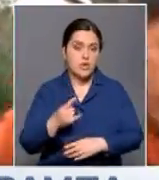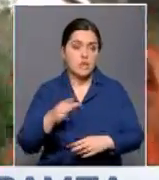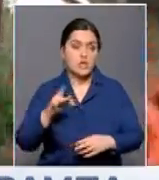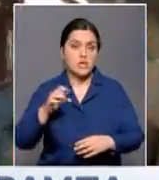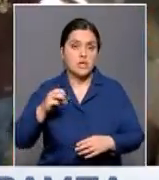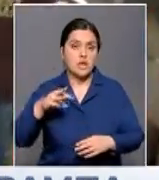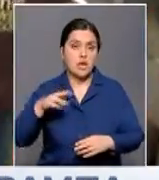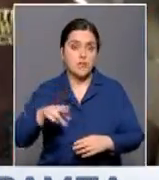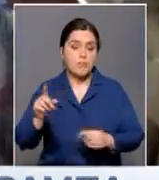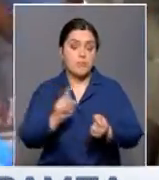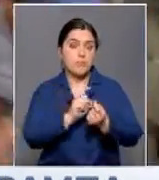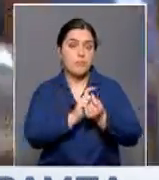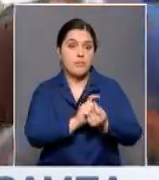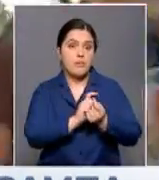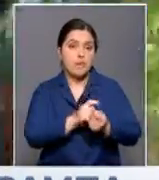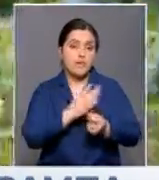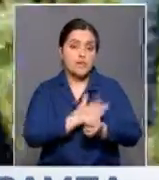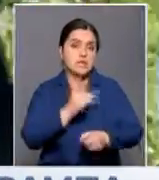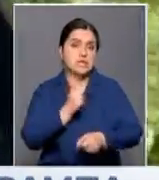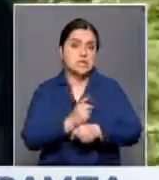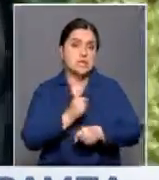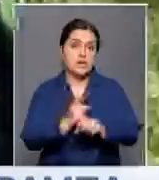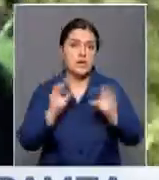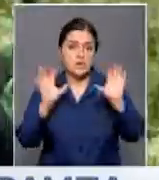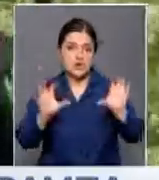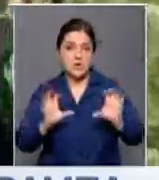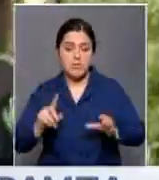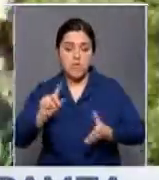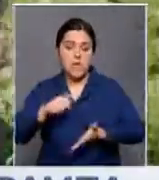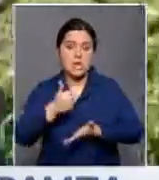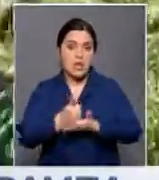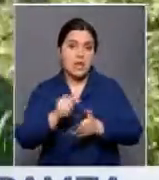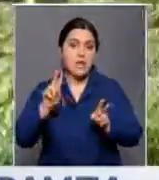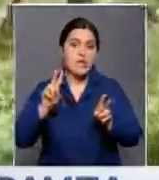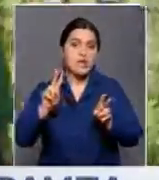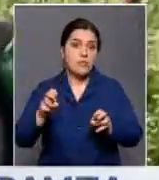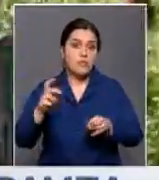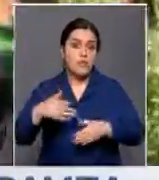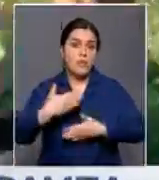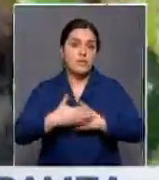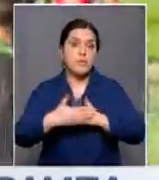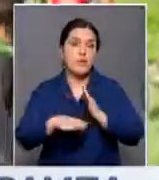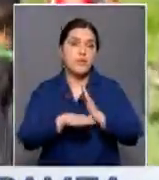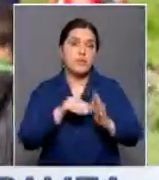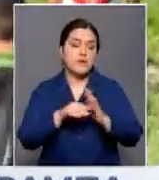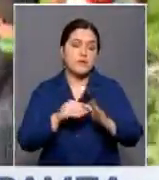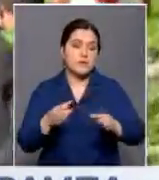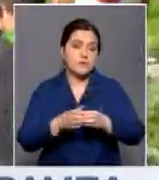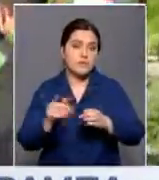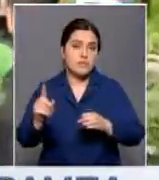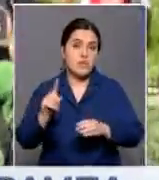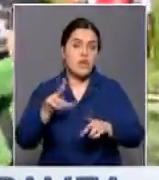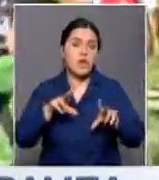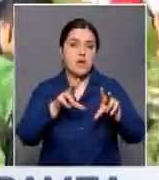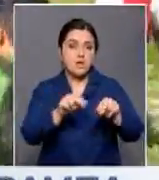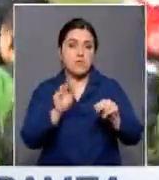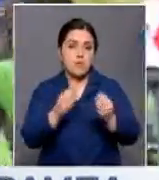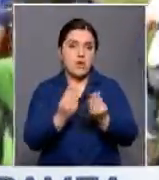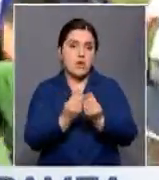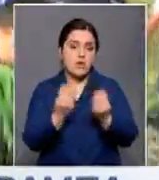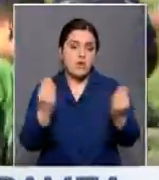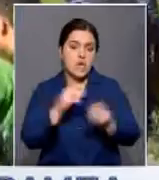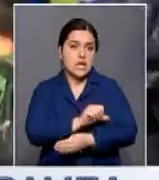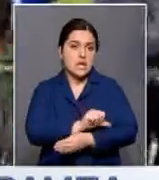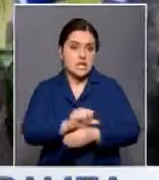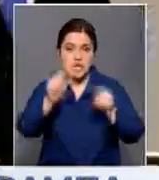сделал борьбу с нелегальной миграцией главной темой своей предвыборной кампании. В частности, он обещал построить стену на границе с Мексикой. Кроме того, в